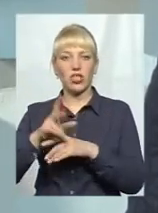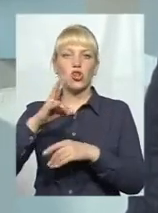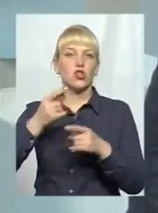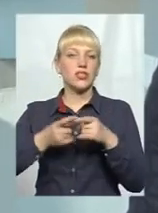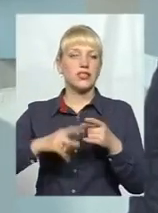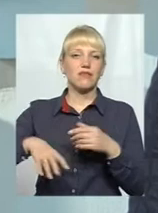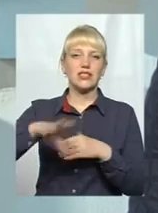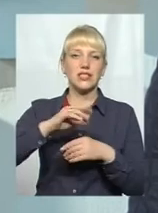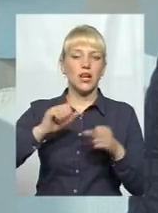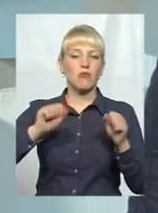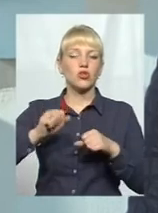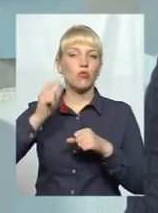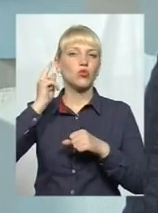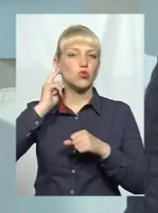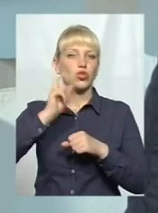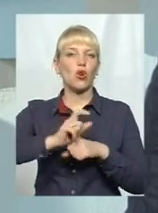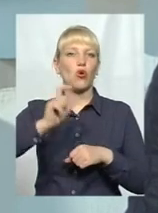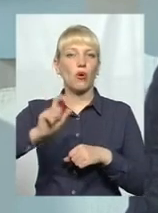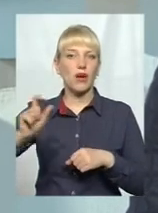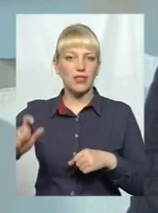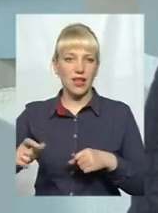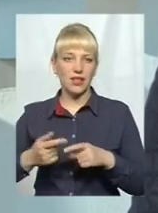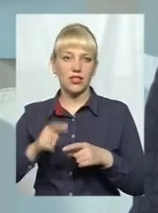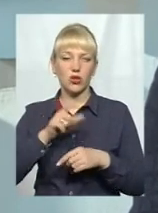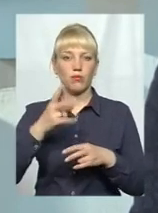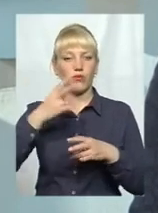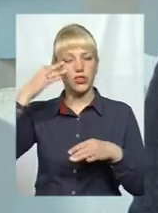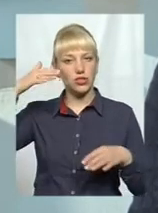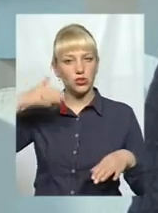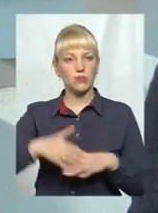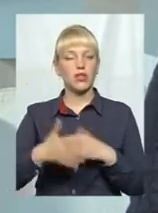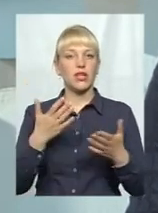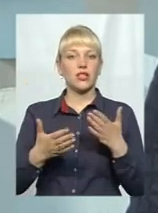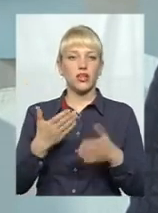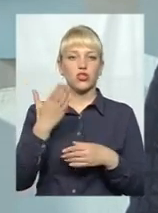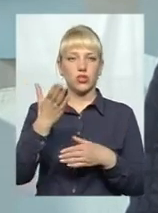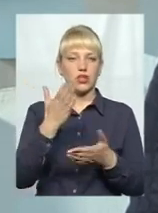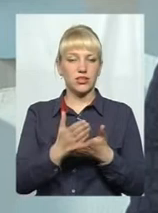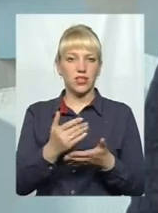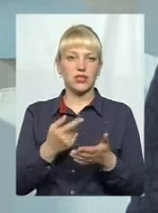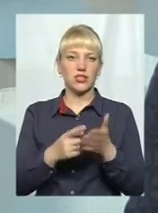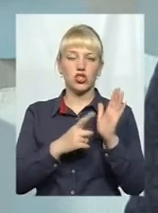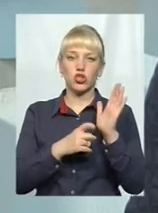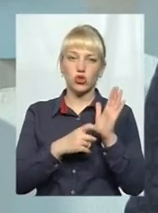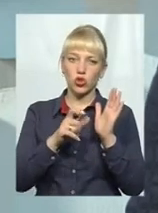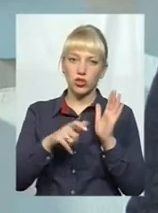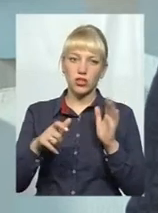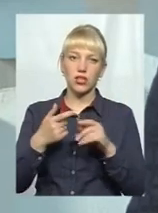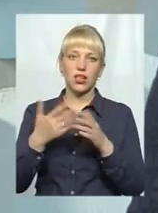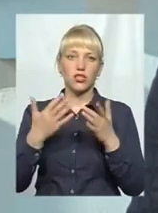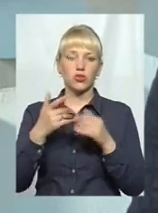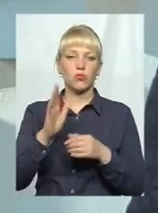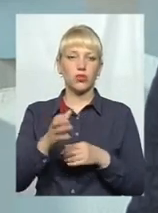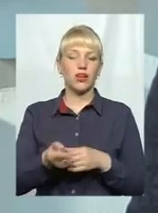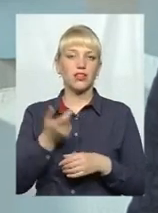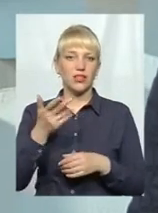це можливість почути громадян. Громадяни мають зрозуміти, що якщо зараз їх є до 600, якщо їх буде кілька